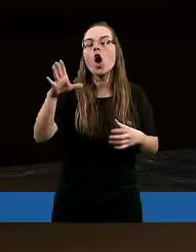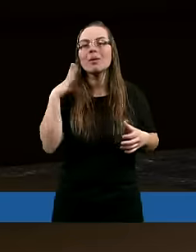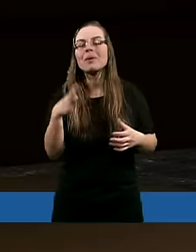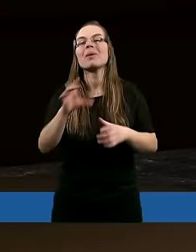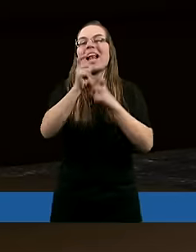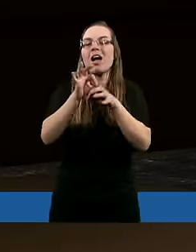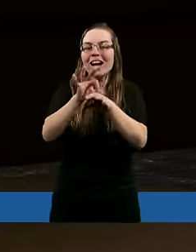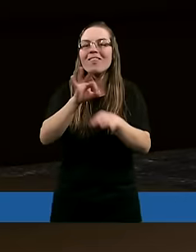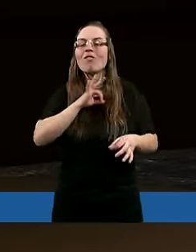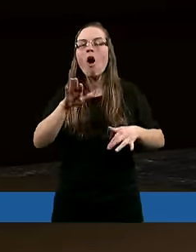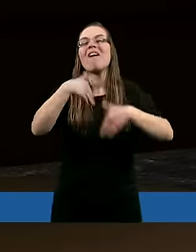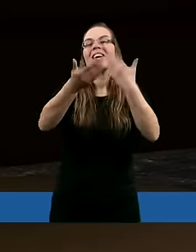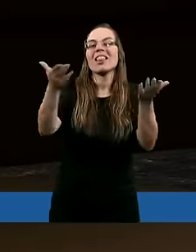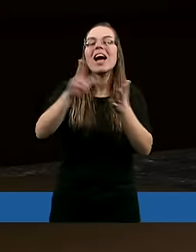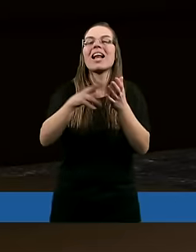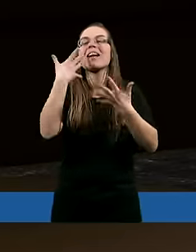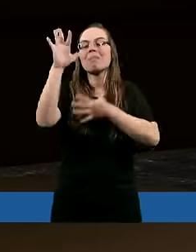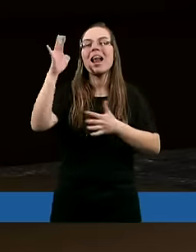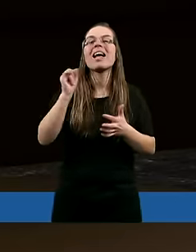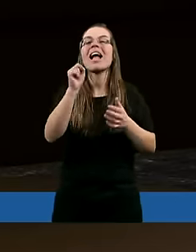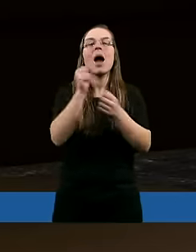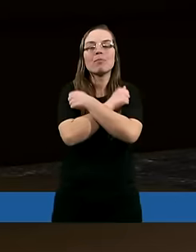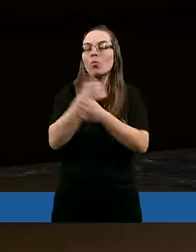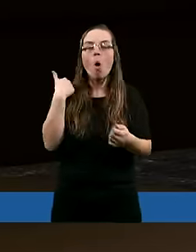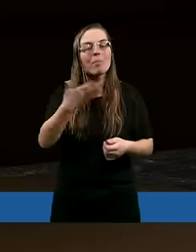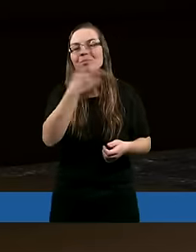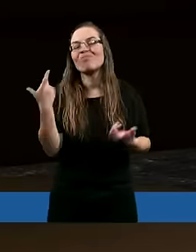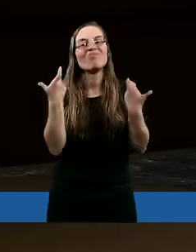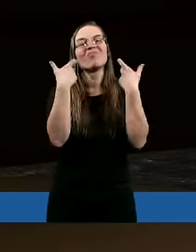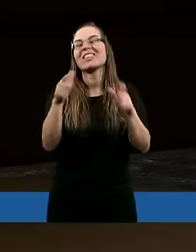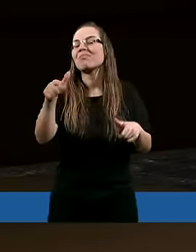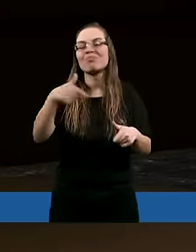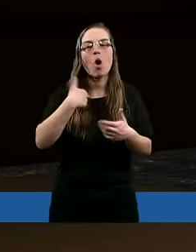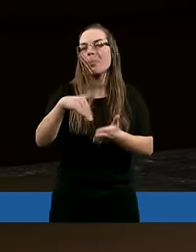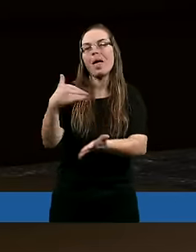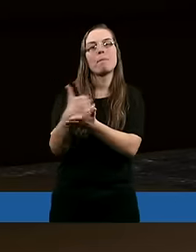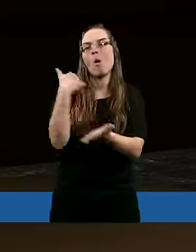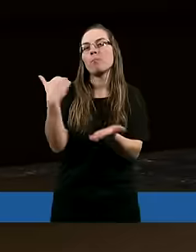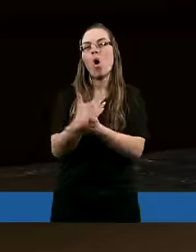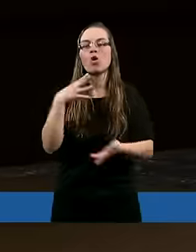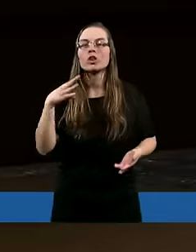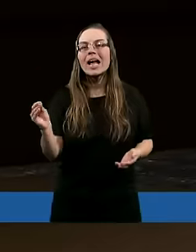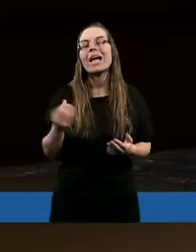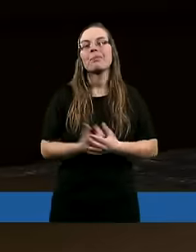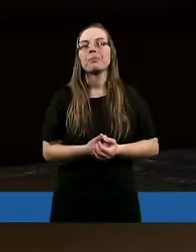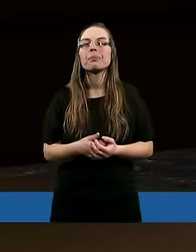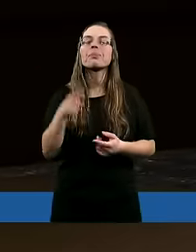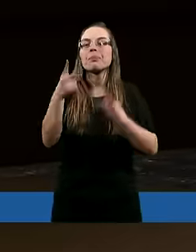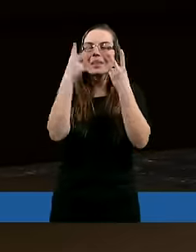i choćbym ciało swoje wydał na spalenie, miłości bym nie miał, nic mi to nie pomoże. Czytam